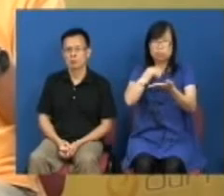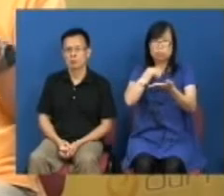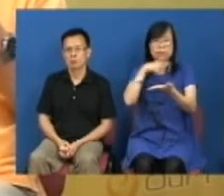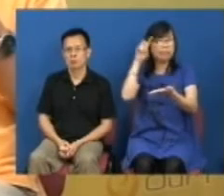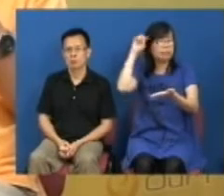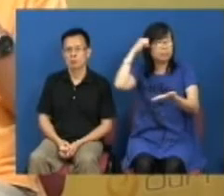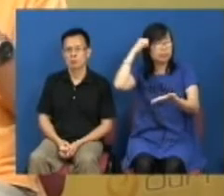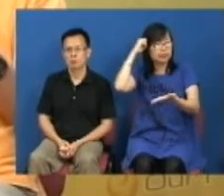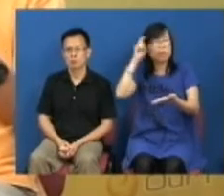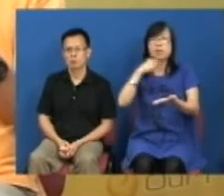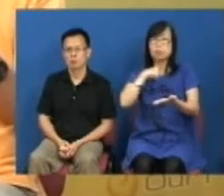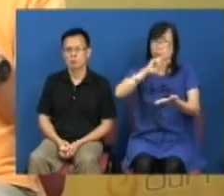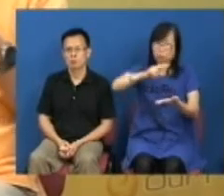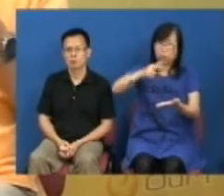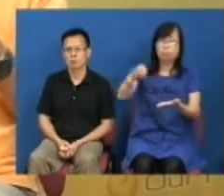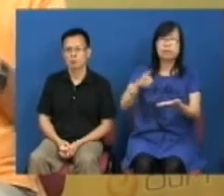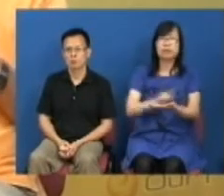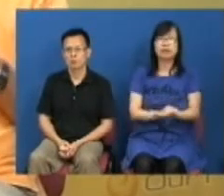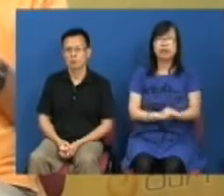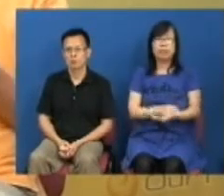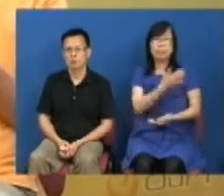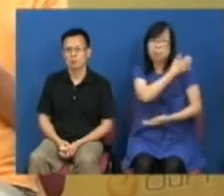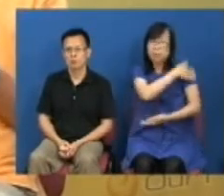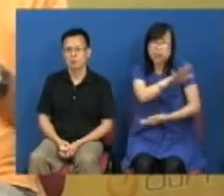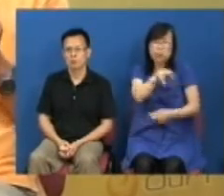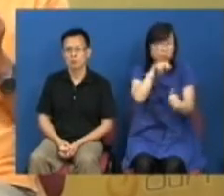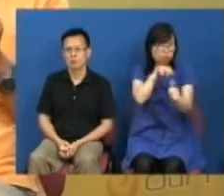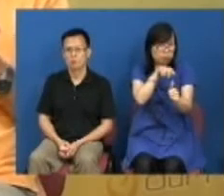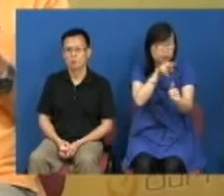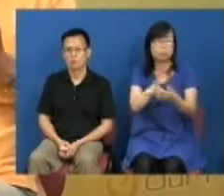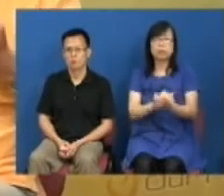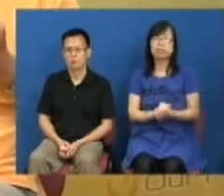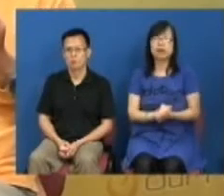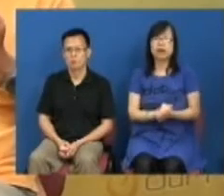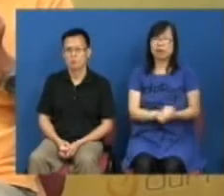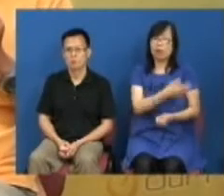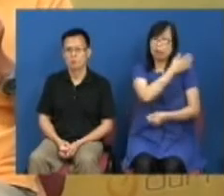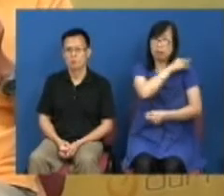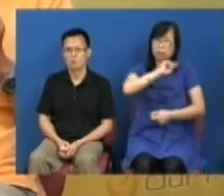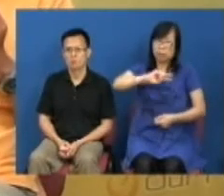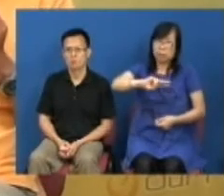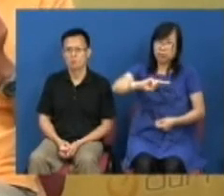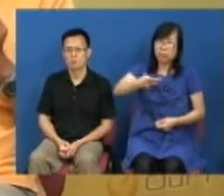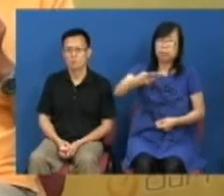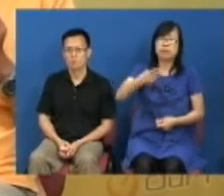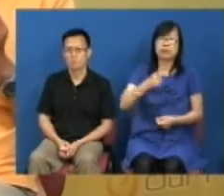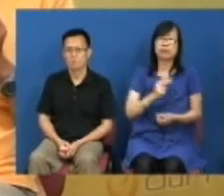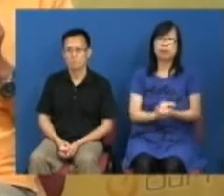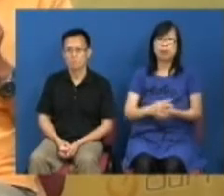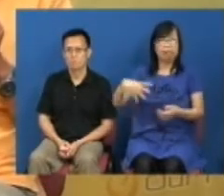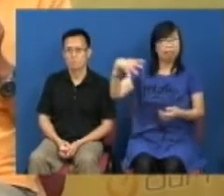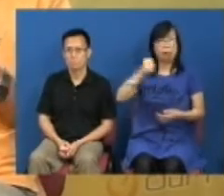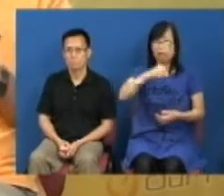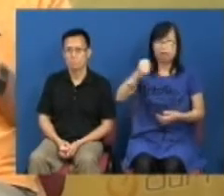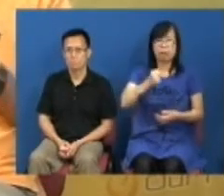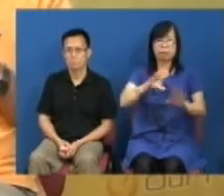考有什么要改变无论是改变管治的手法改变他们的领导人